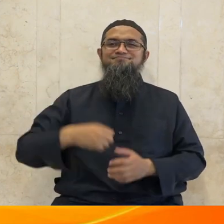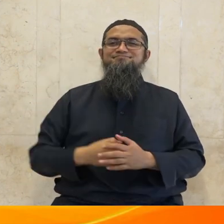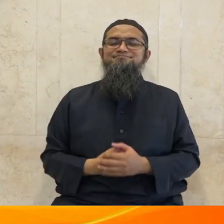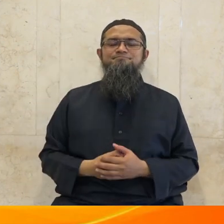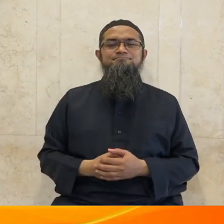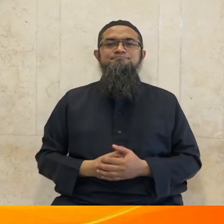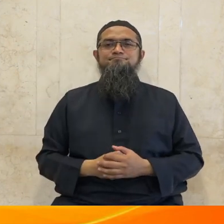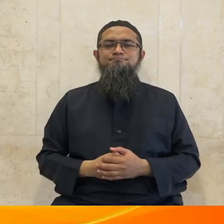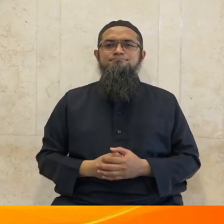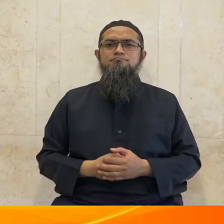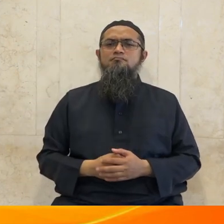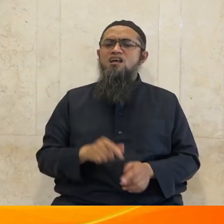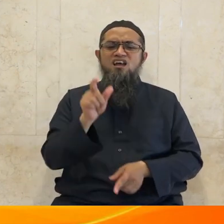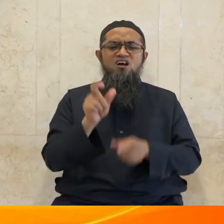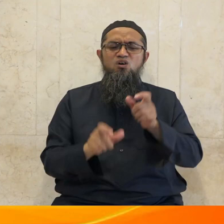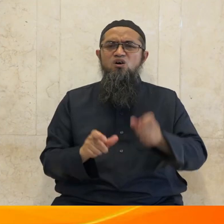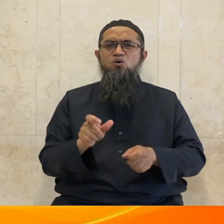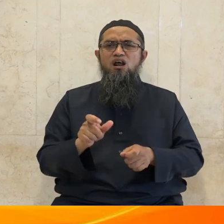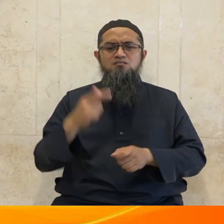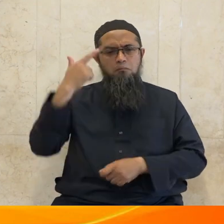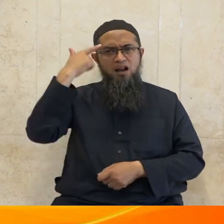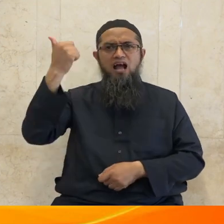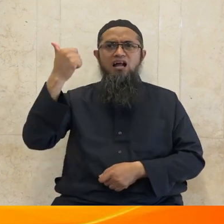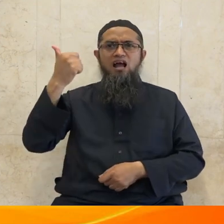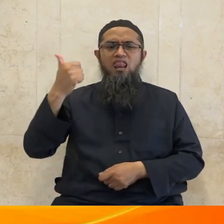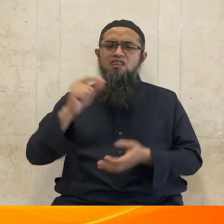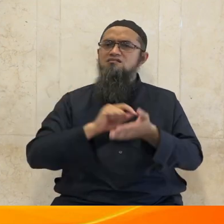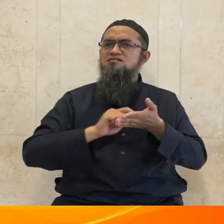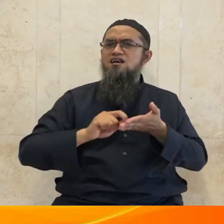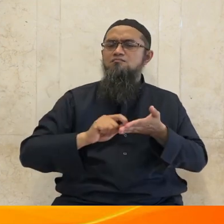albab itu Allah menjelaskan dalam ayat berikutnya